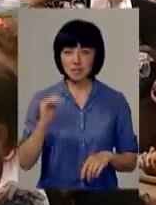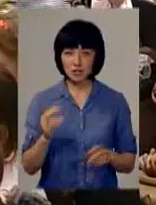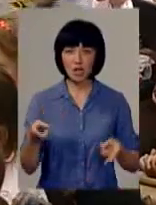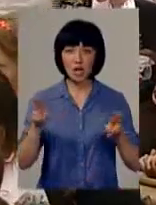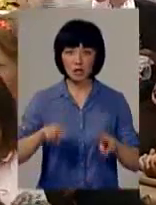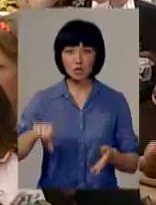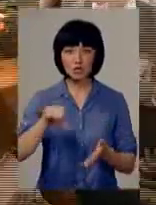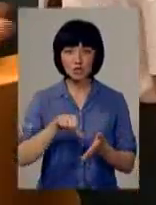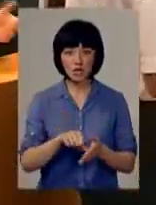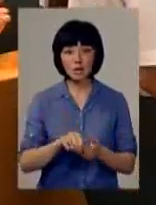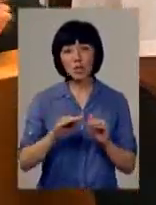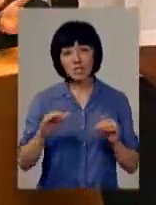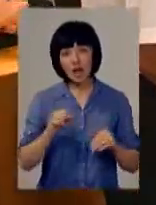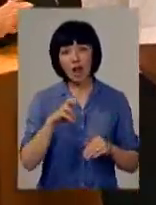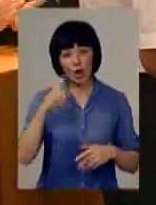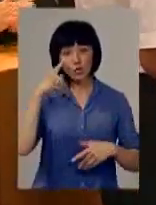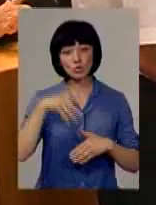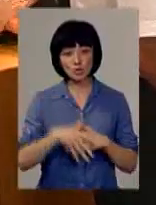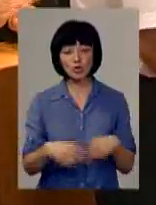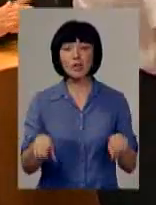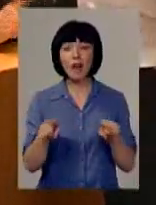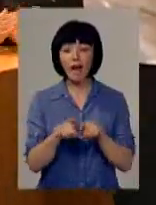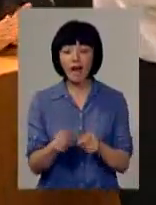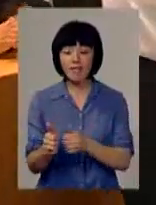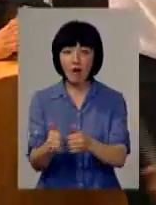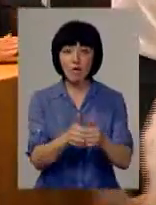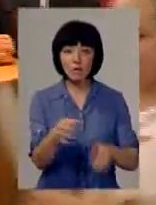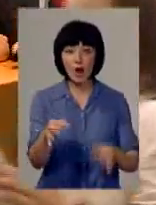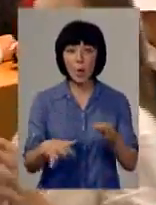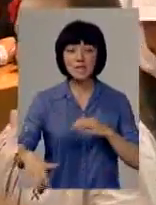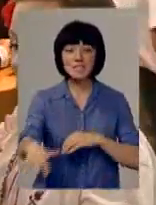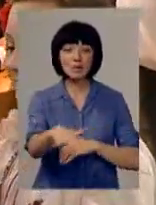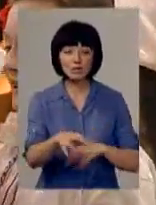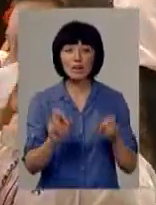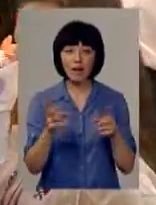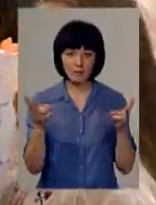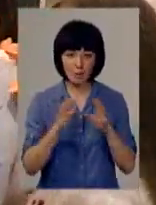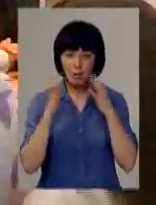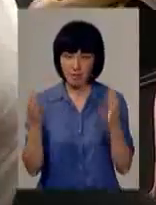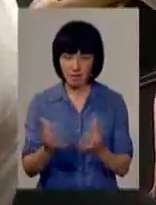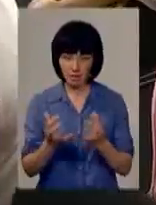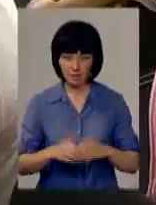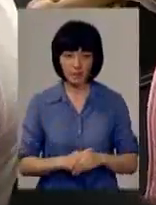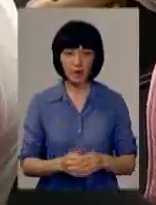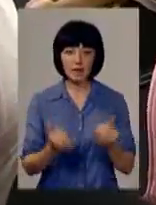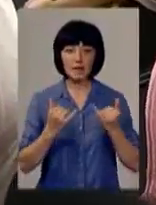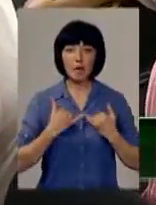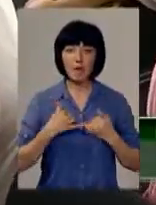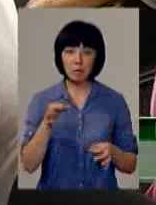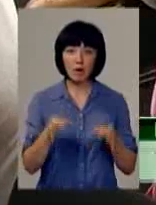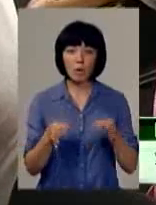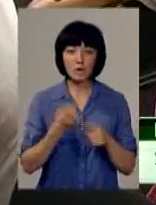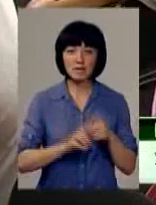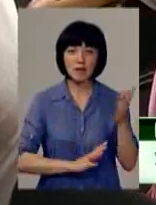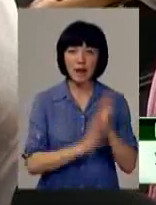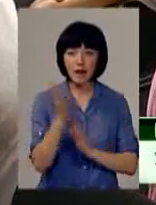як і решта учасників, по-дитячому, але розуміє, що таке навколишнє природне середовище і як його треба берегти. «Для мене природа –